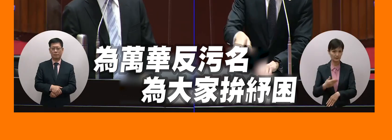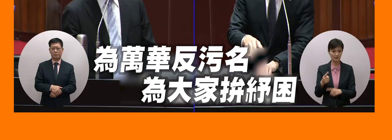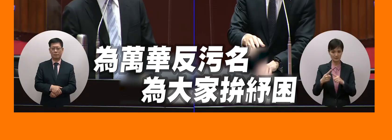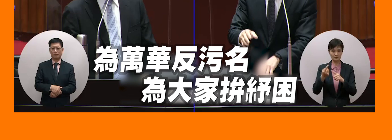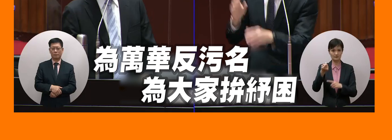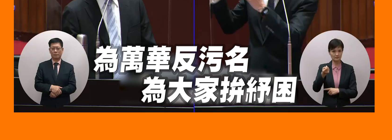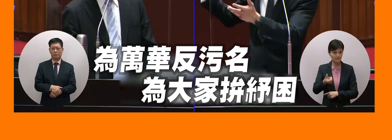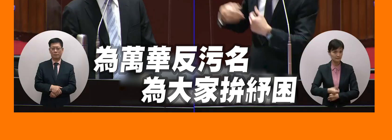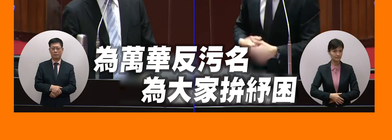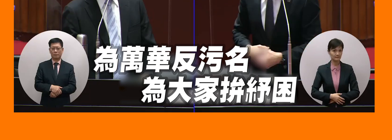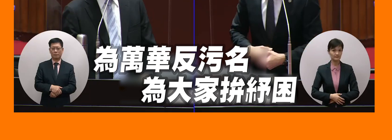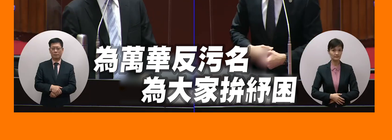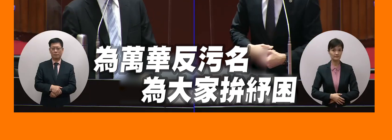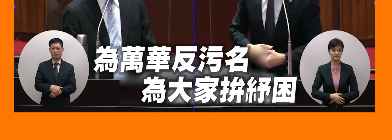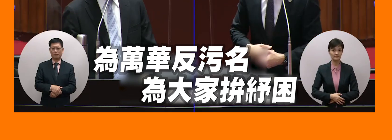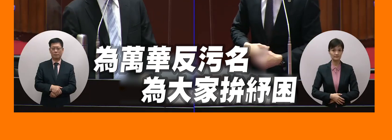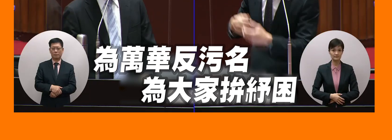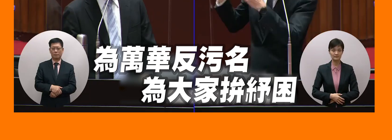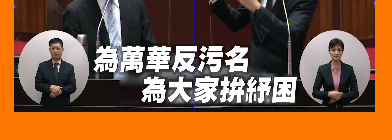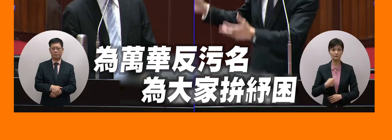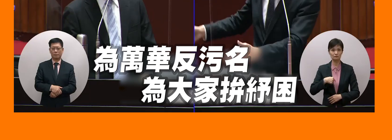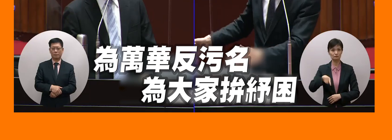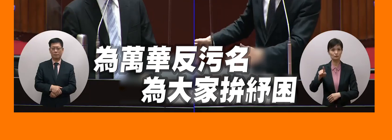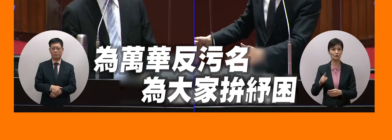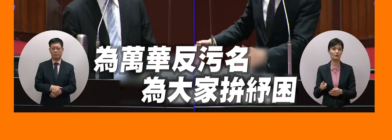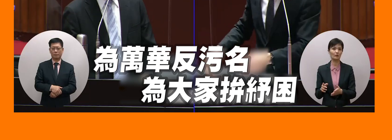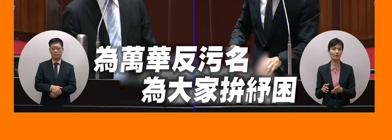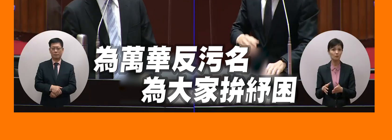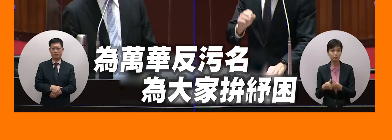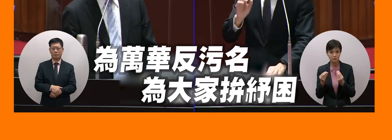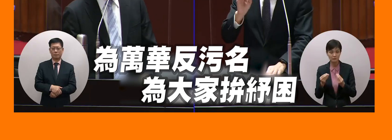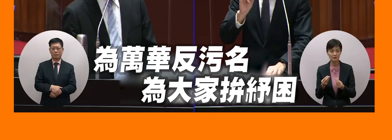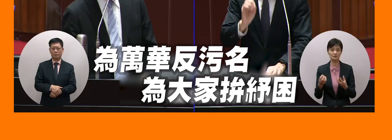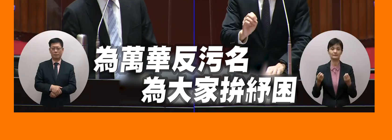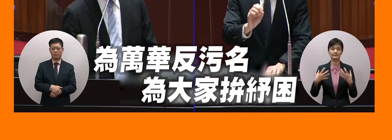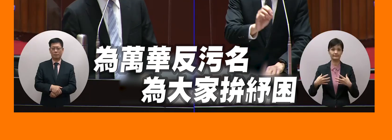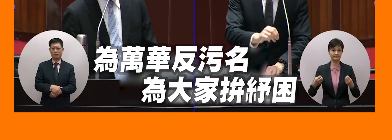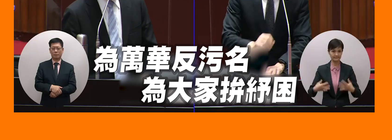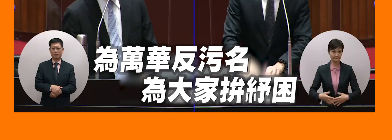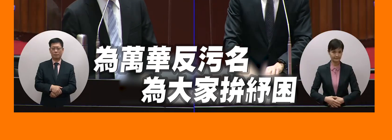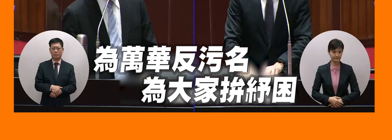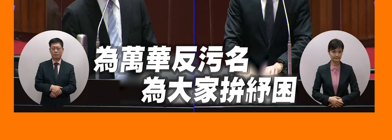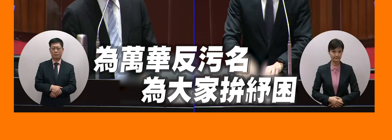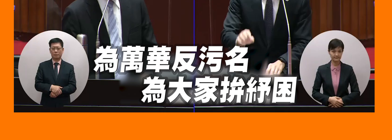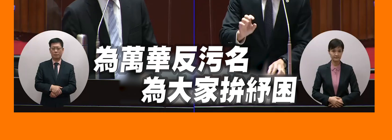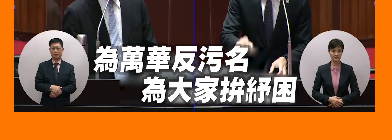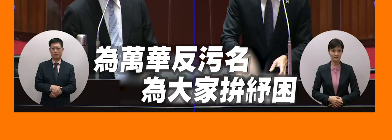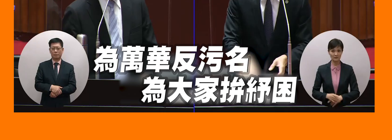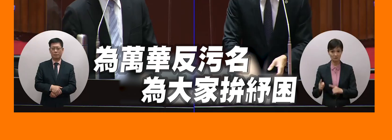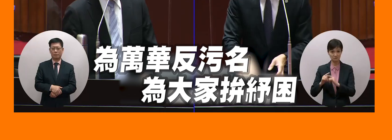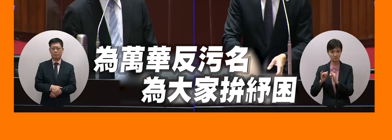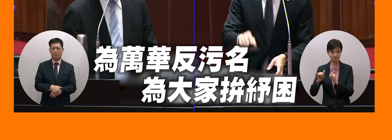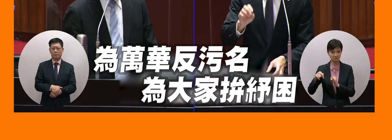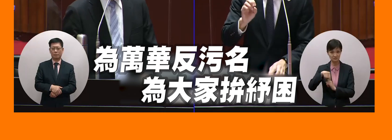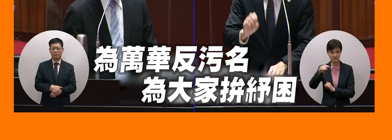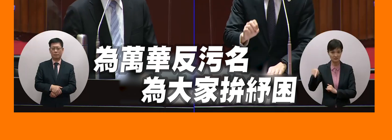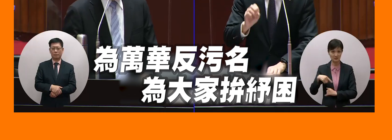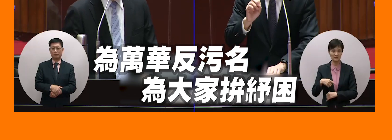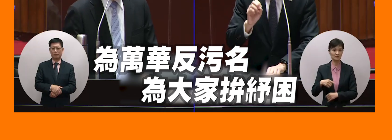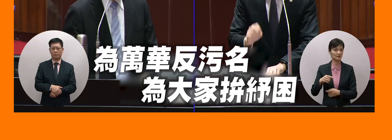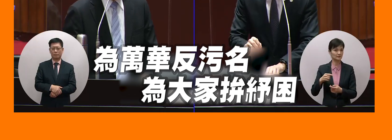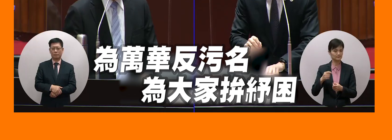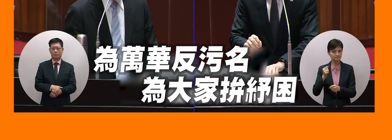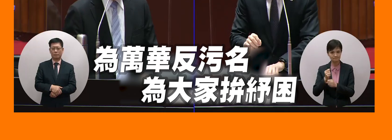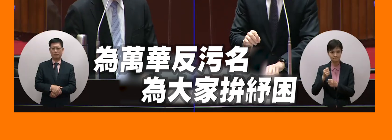那些民眾說好像去那裡沒有事情你就能去那裡所以我說如果民眾有問題連地方政府他對這個